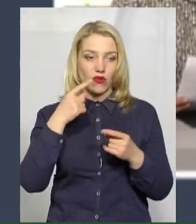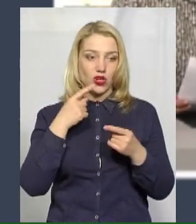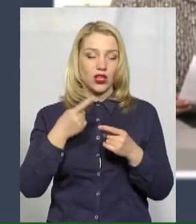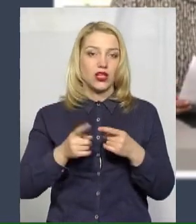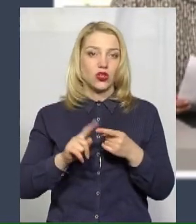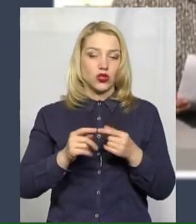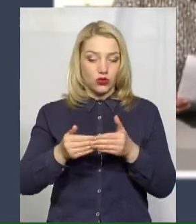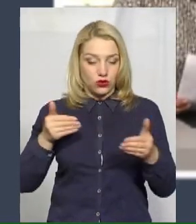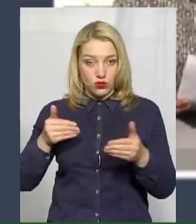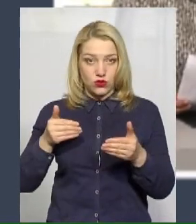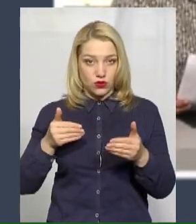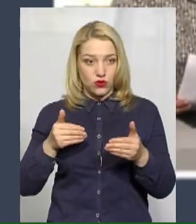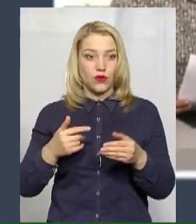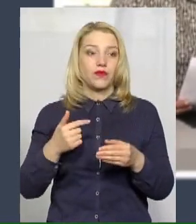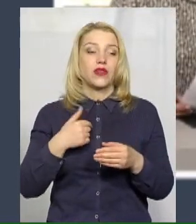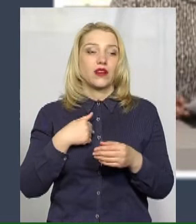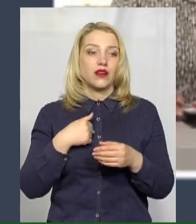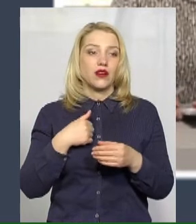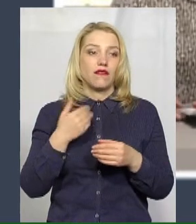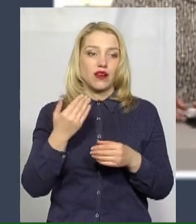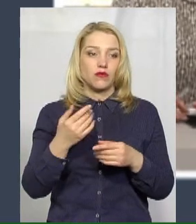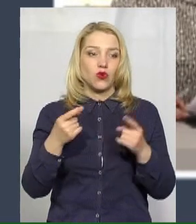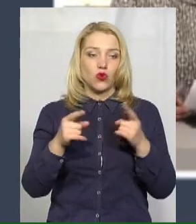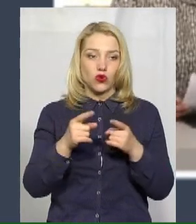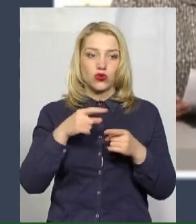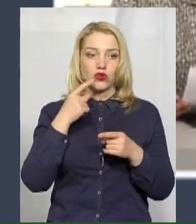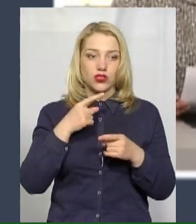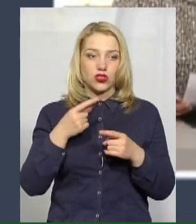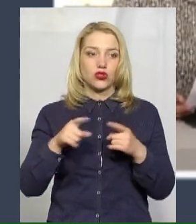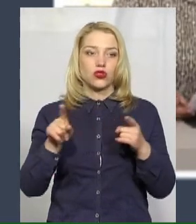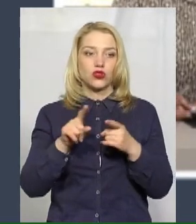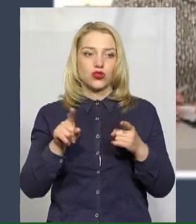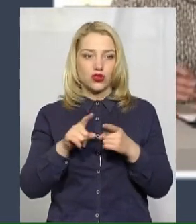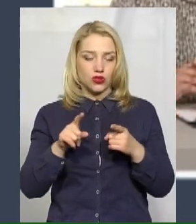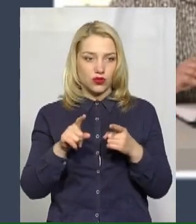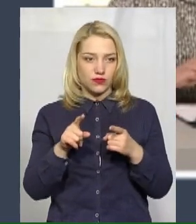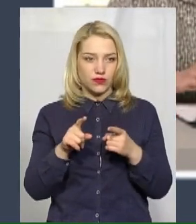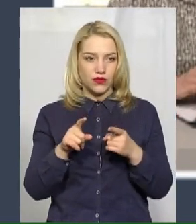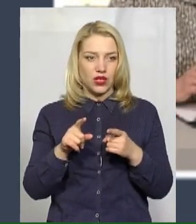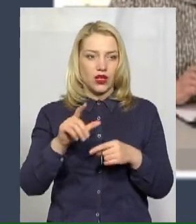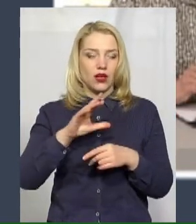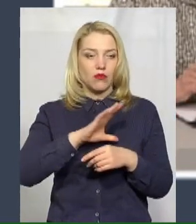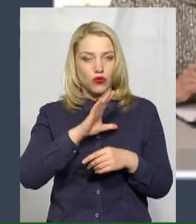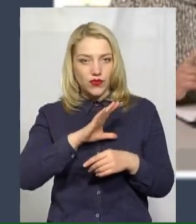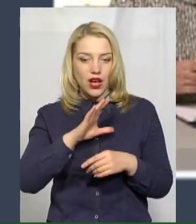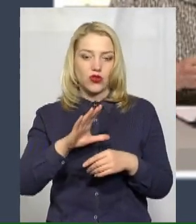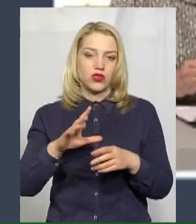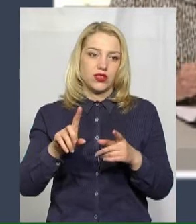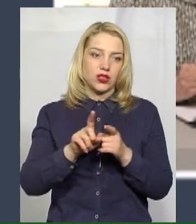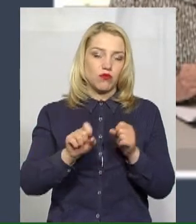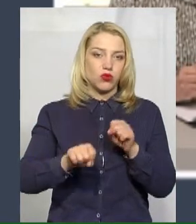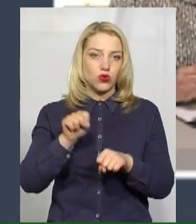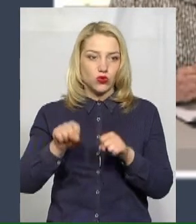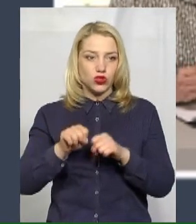Я коротко скажу. Ми говорили про те, що бувають порушення, і